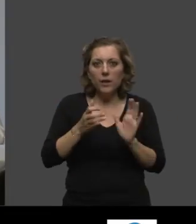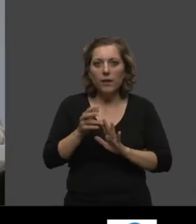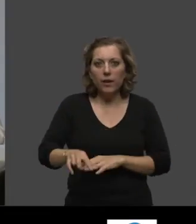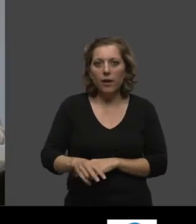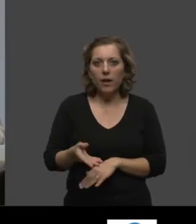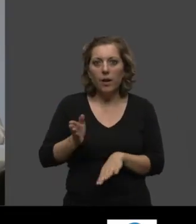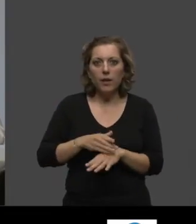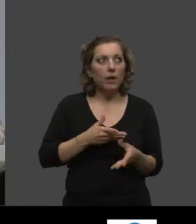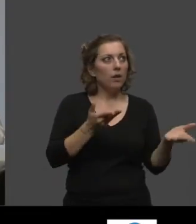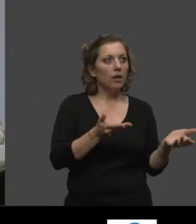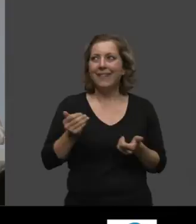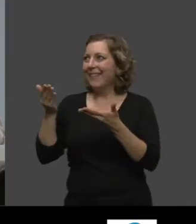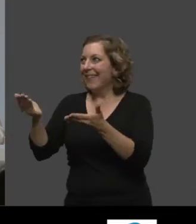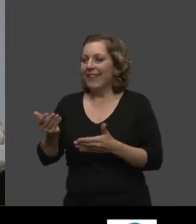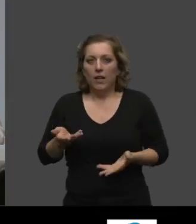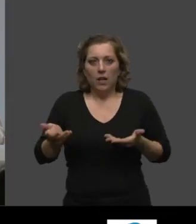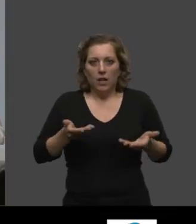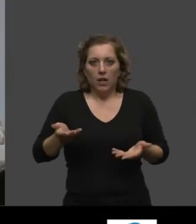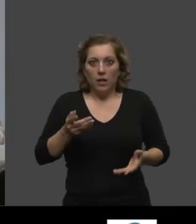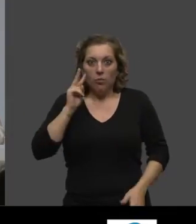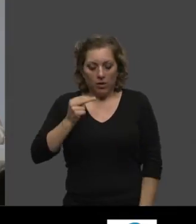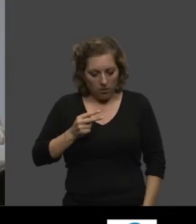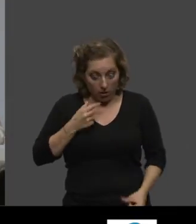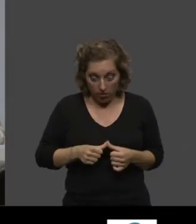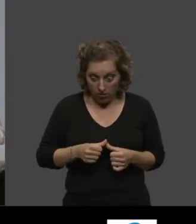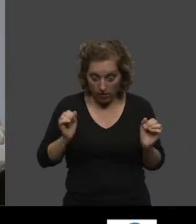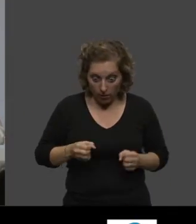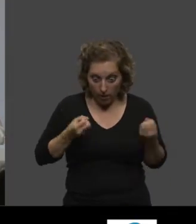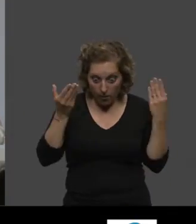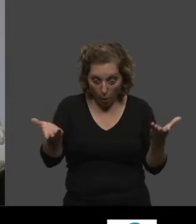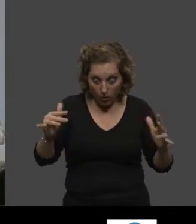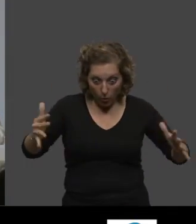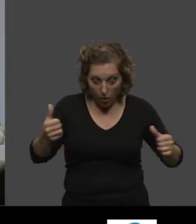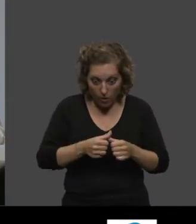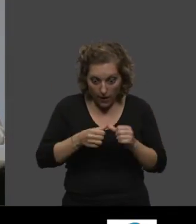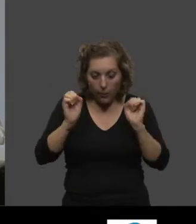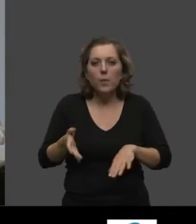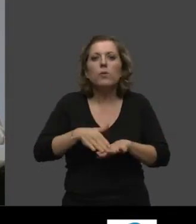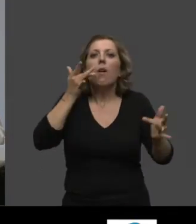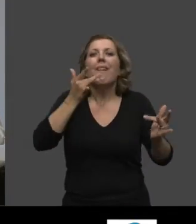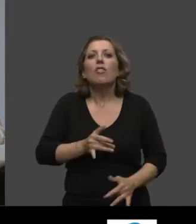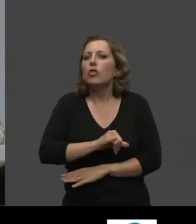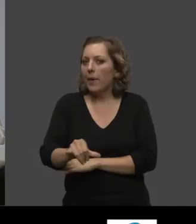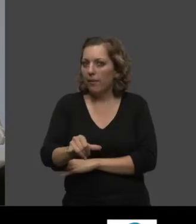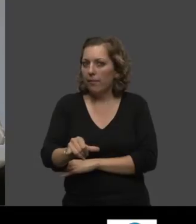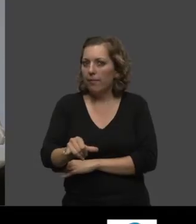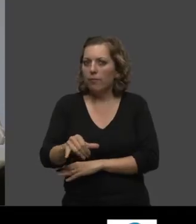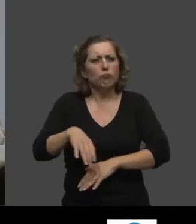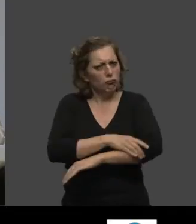les regarde, comme ça, on se dit... Je me suis dit quelquefois, qu'est-ce que je vais faire ? Bon, il ne faut jamais désespérer. Mais enfin, voilà.